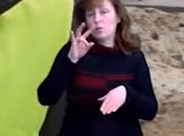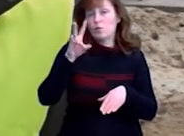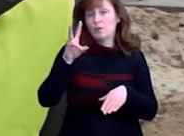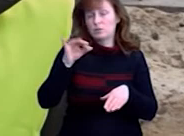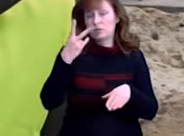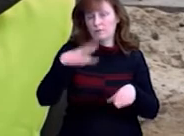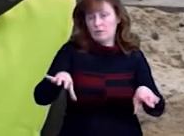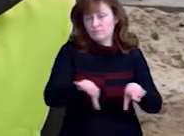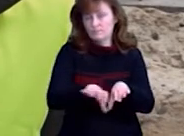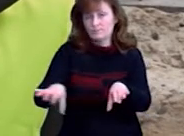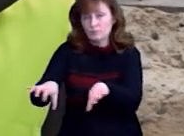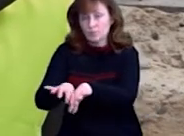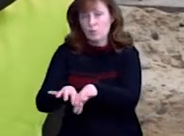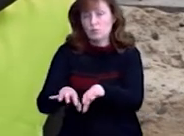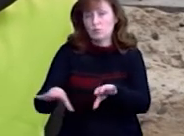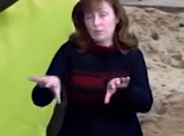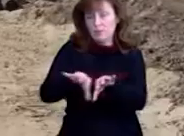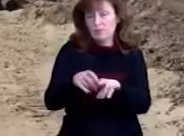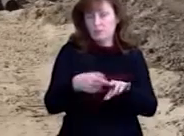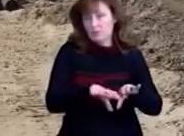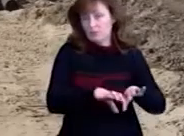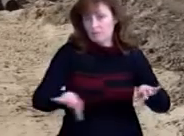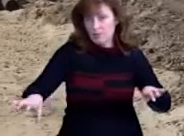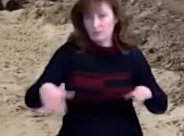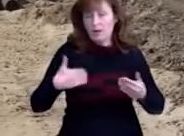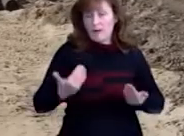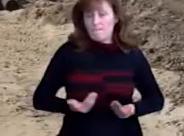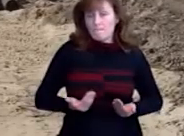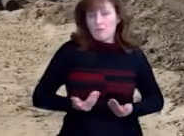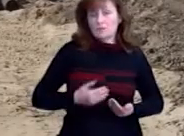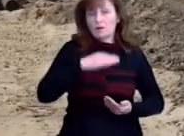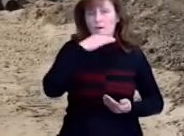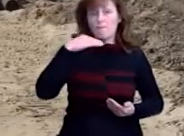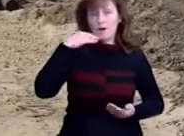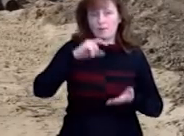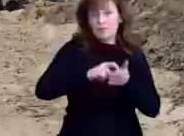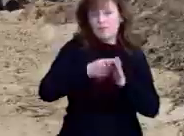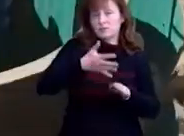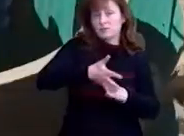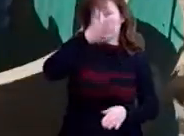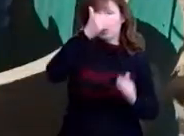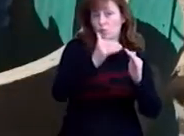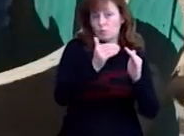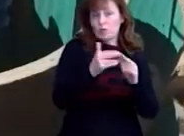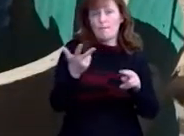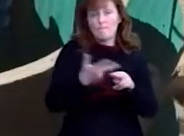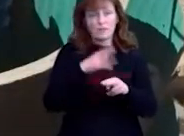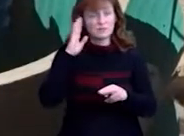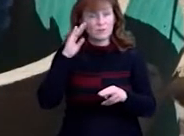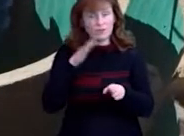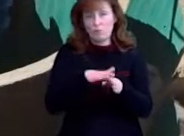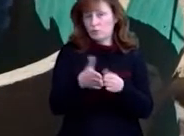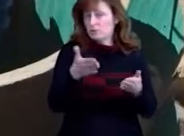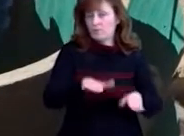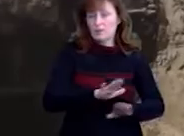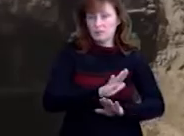колекторів буде під'єдуватись цей колектор. Мешканці багатоквартирних прилеглих будинків повністю без води не залишаться, сказав